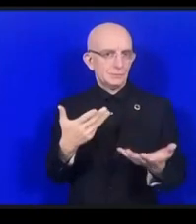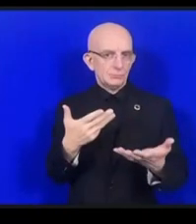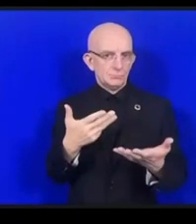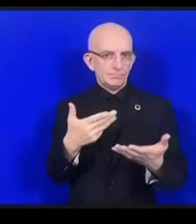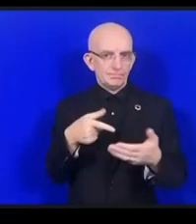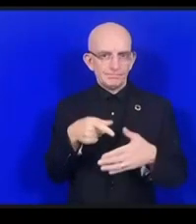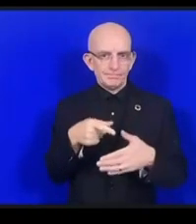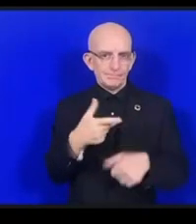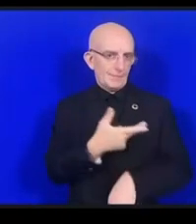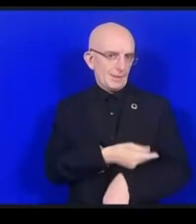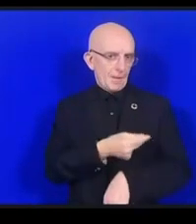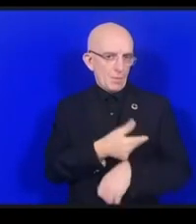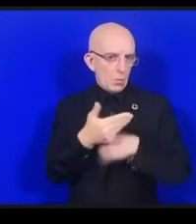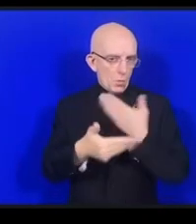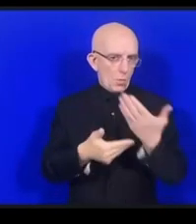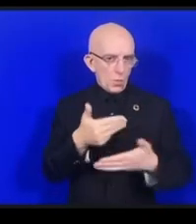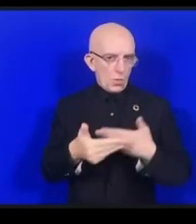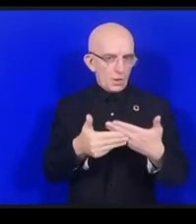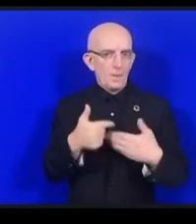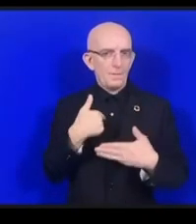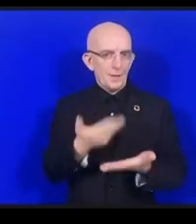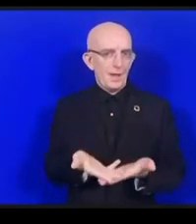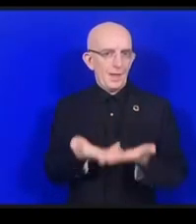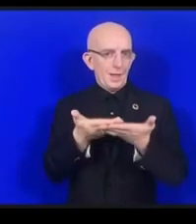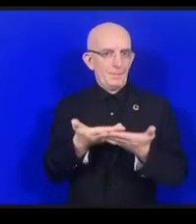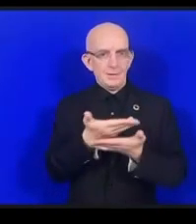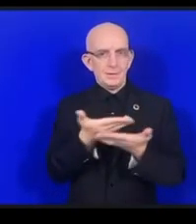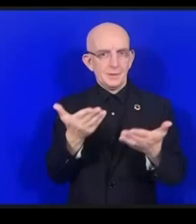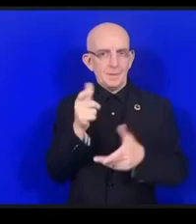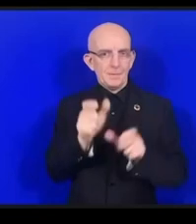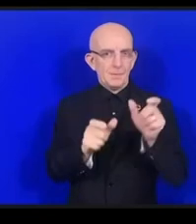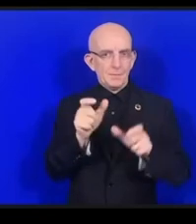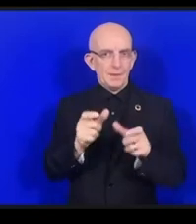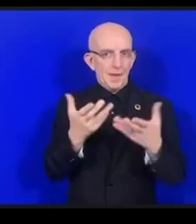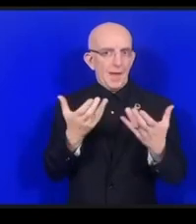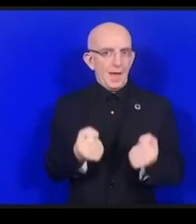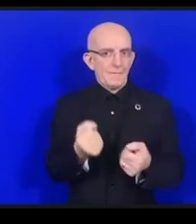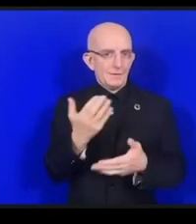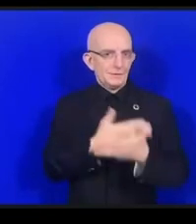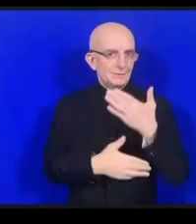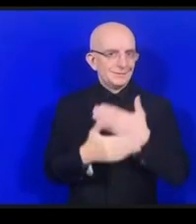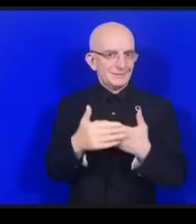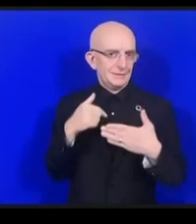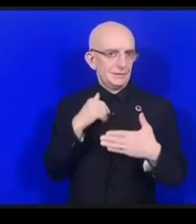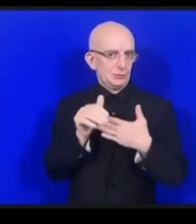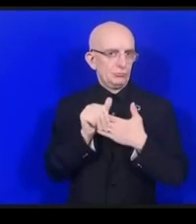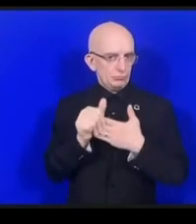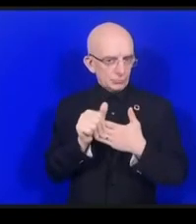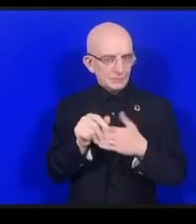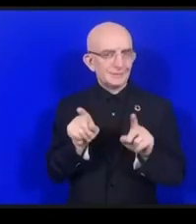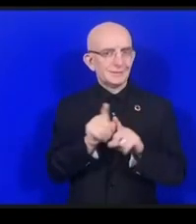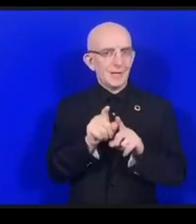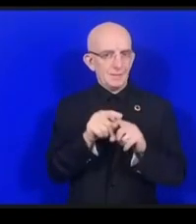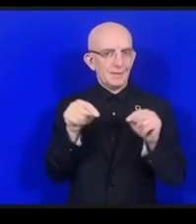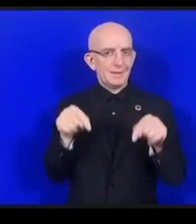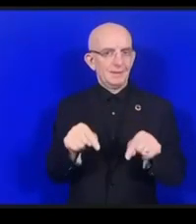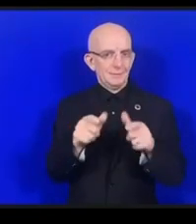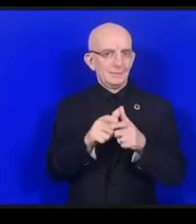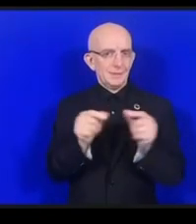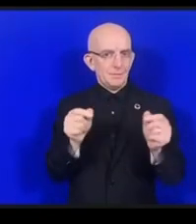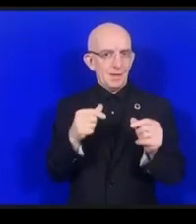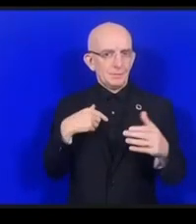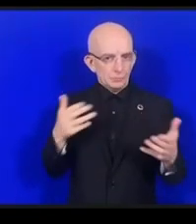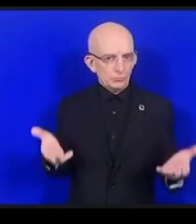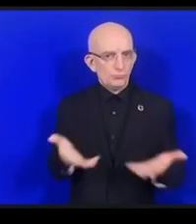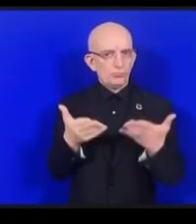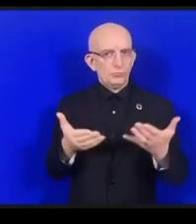のリーダーそしてボランティアリーダーとして大阪関西エキスポでも作業をしていますある事故